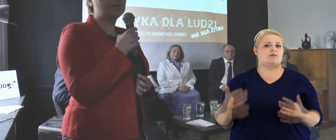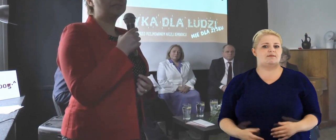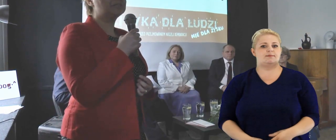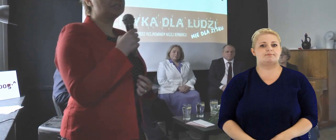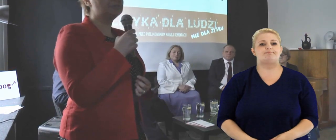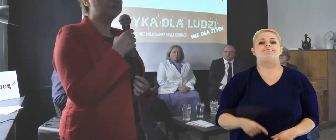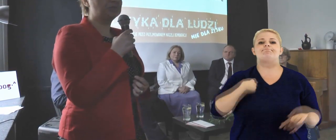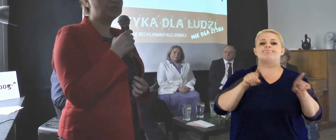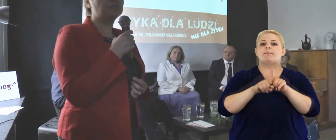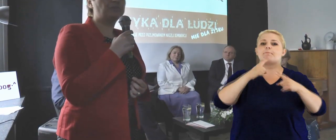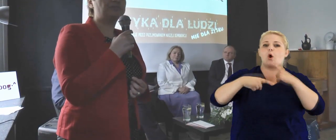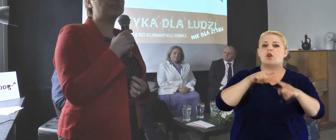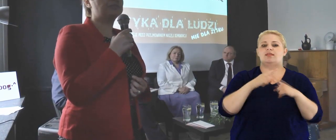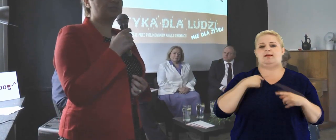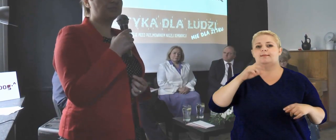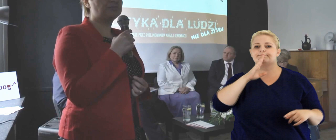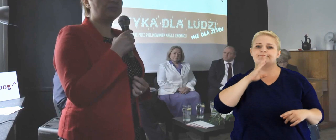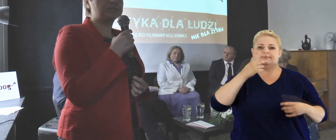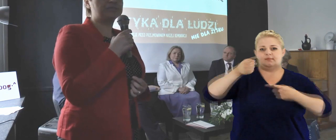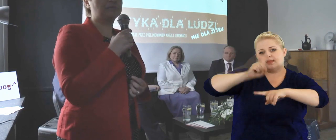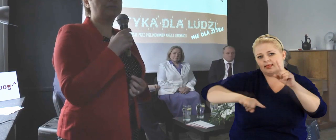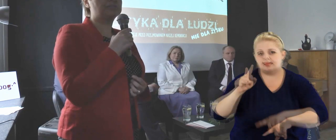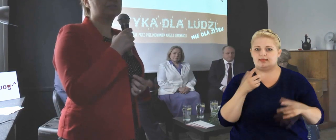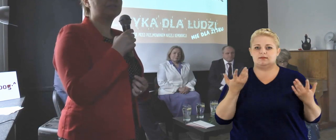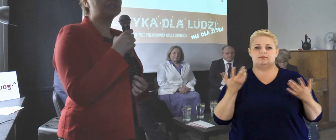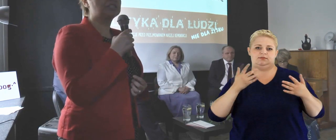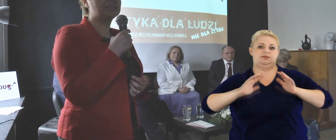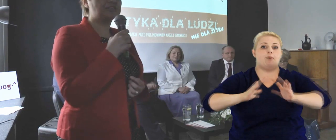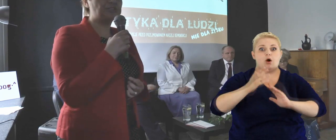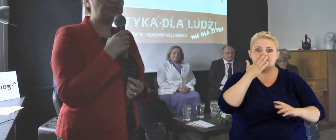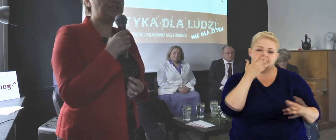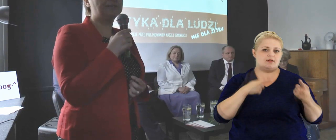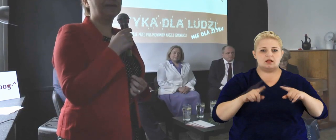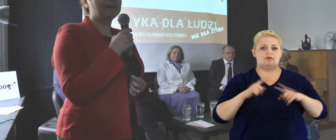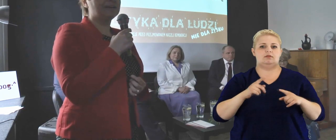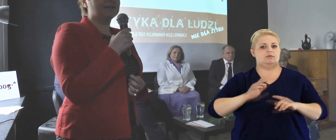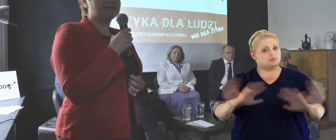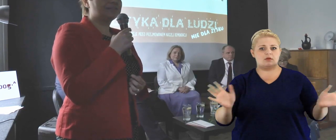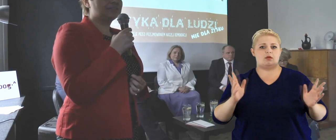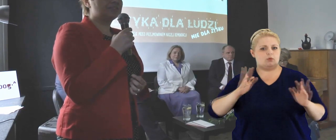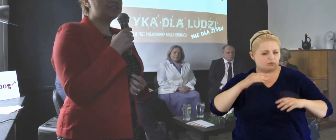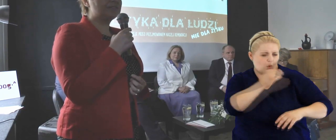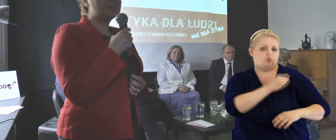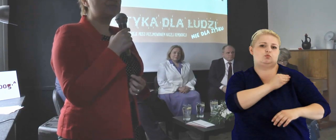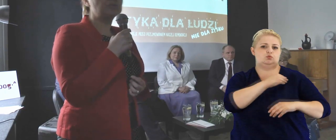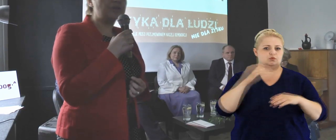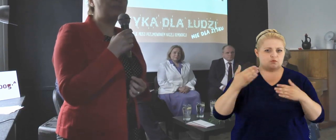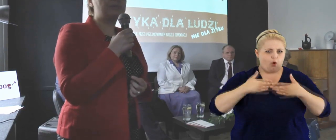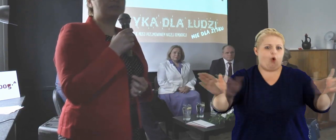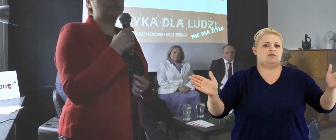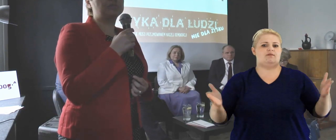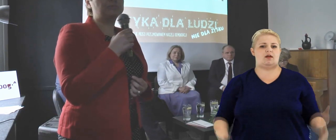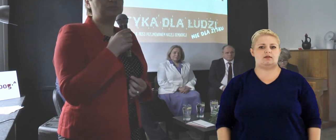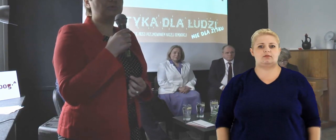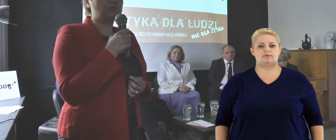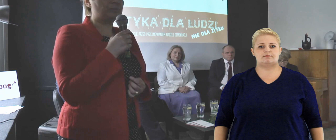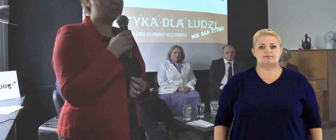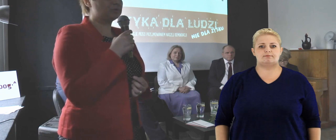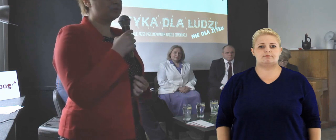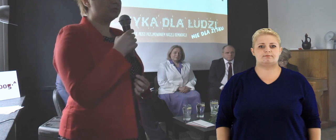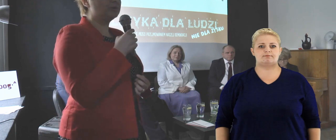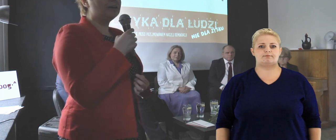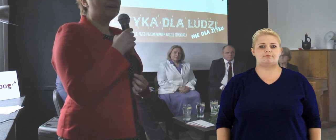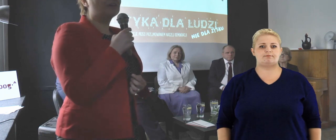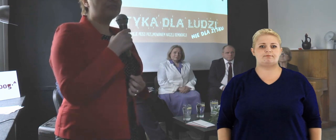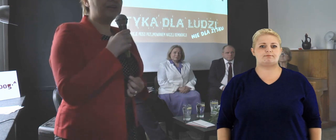głosu do zabrania, chcieliby mieć wpływ, chcieliby, żeby w polityce nie były stosowane żadne triki, żadne sposoby, tylko żeby było